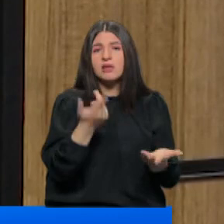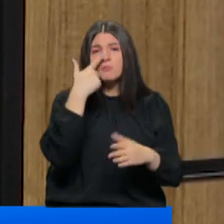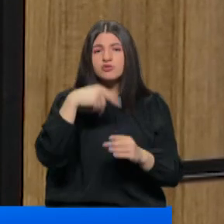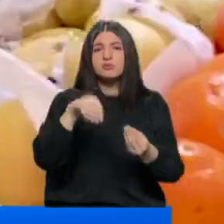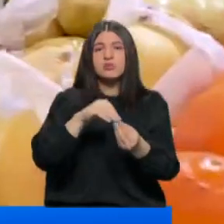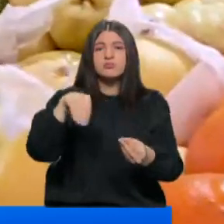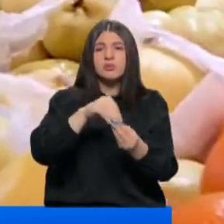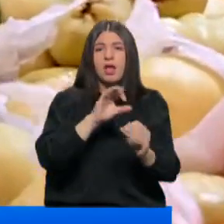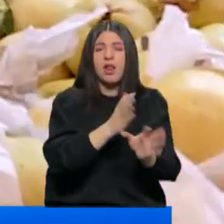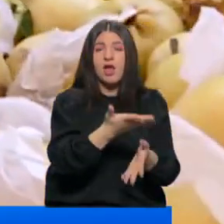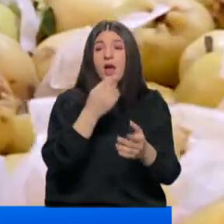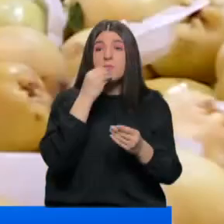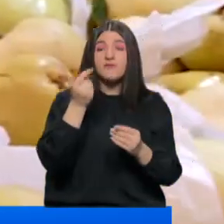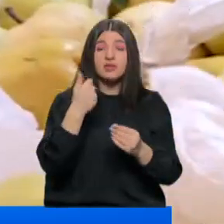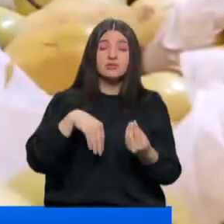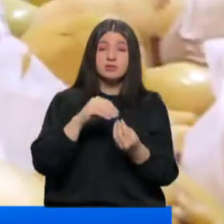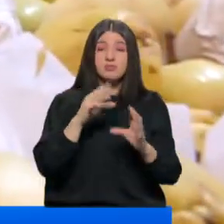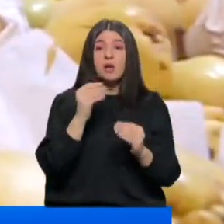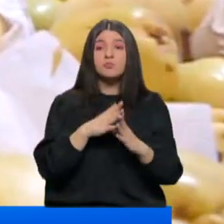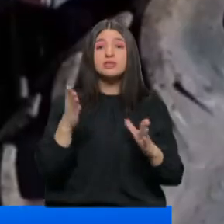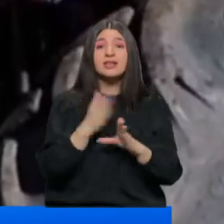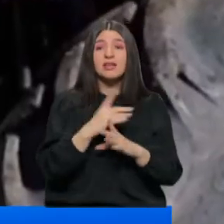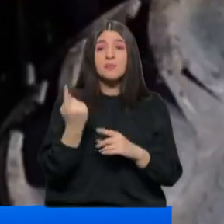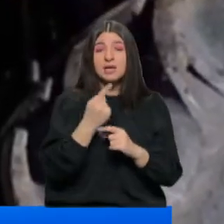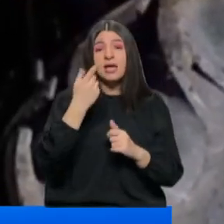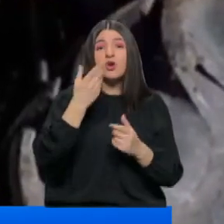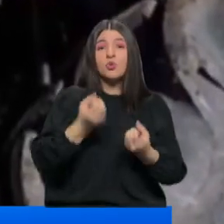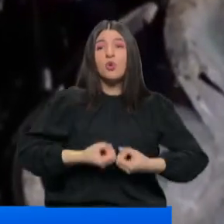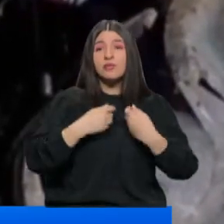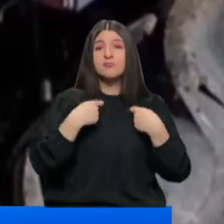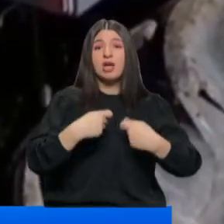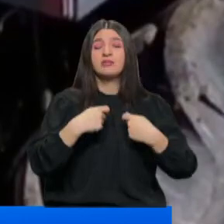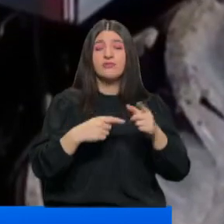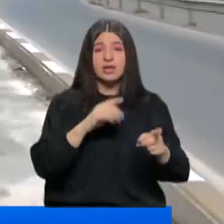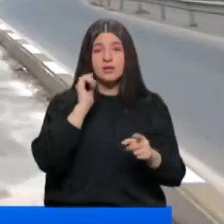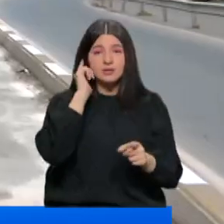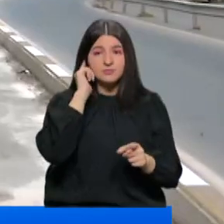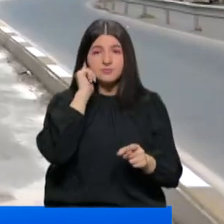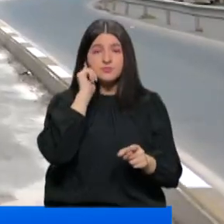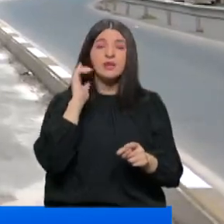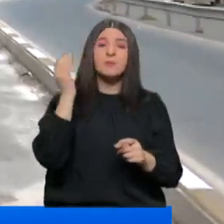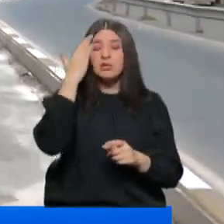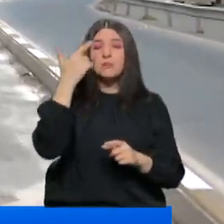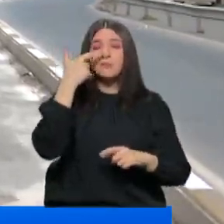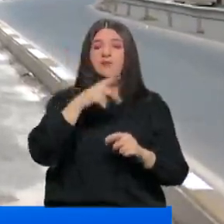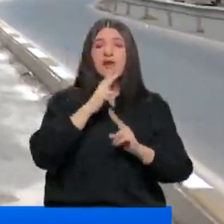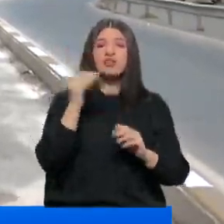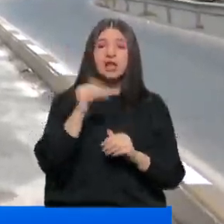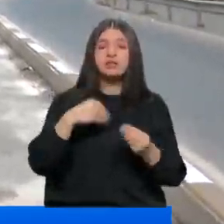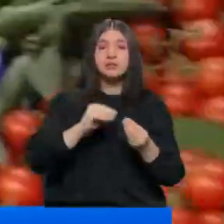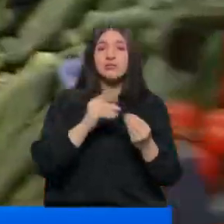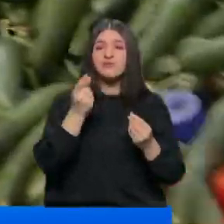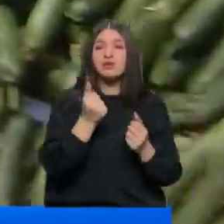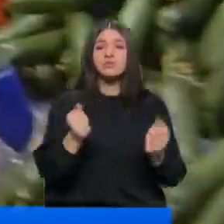petrolere zam görüyor. Gıda fiyatlarındaki artışın en büyük nedenlerinden biri üretim maliyetleri. Başta akaryakıt ve enerjiye gelen zamlar